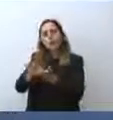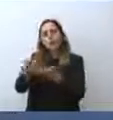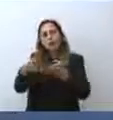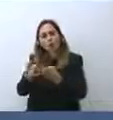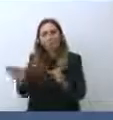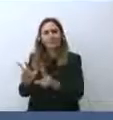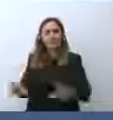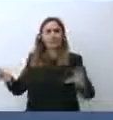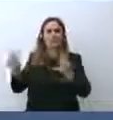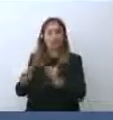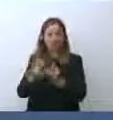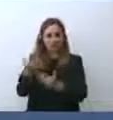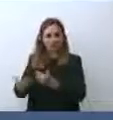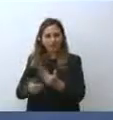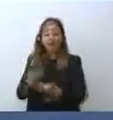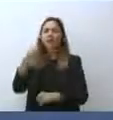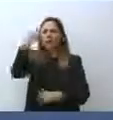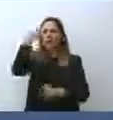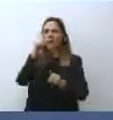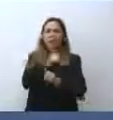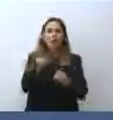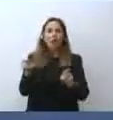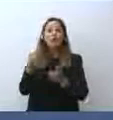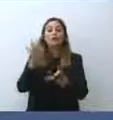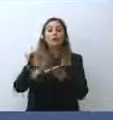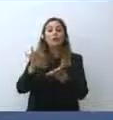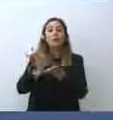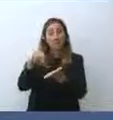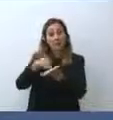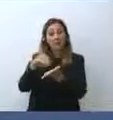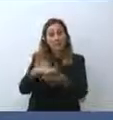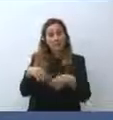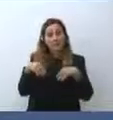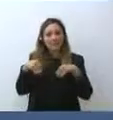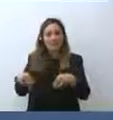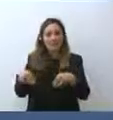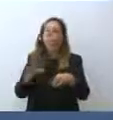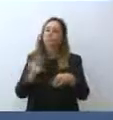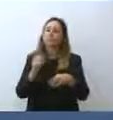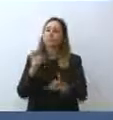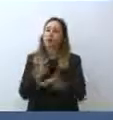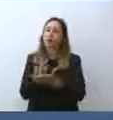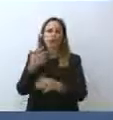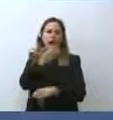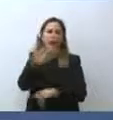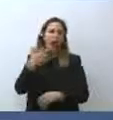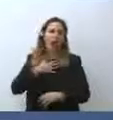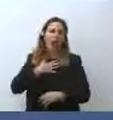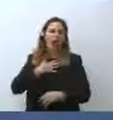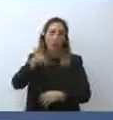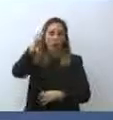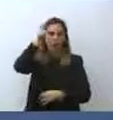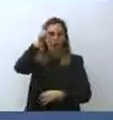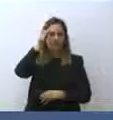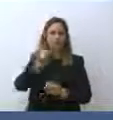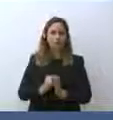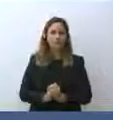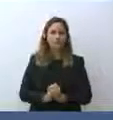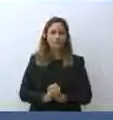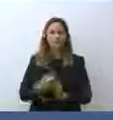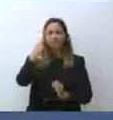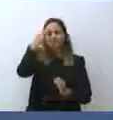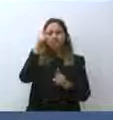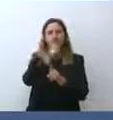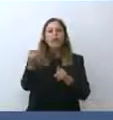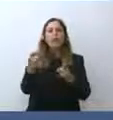che la scuola in presenza è sempre stata una priorità, la priorità di questo governo. Ricordate quando a metà